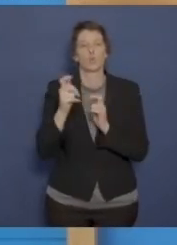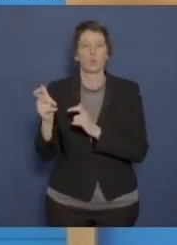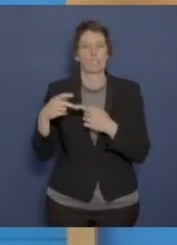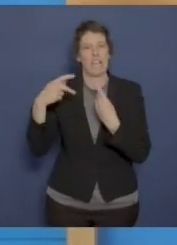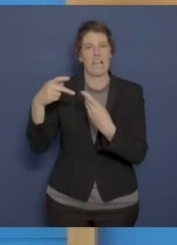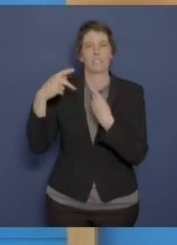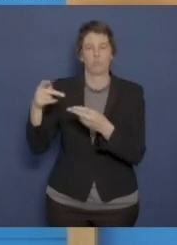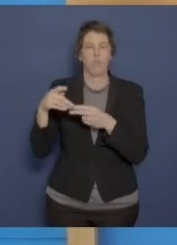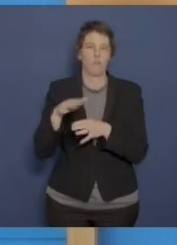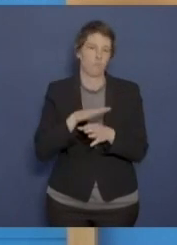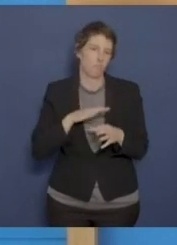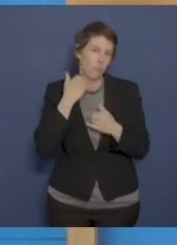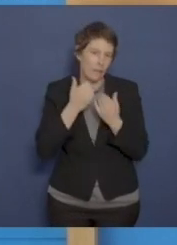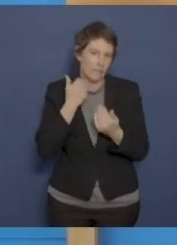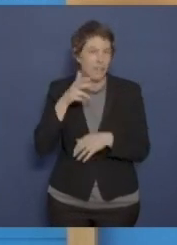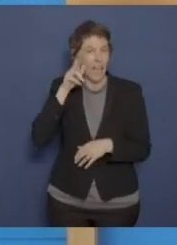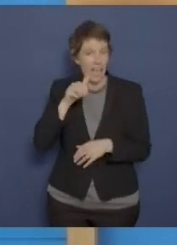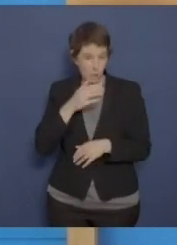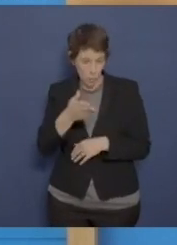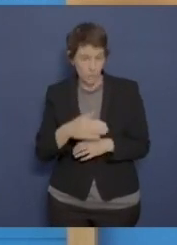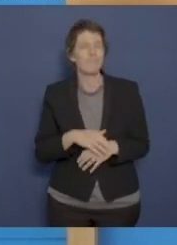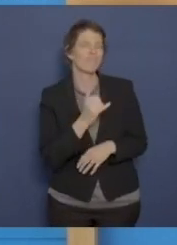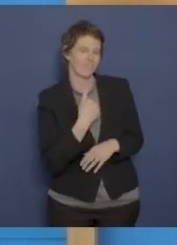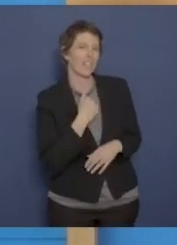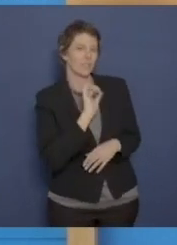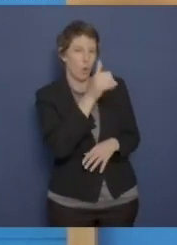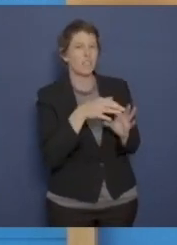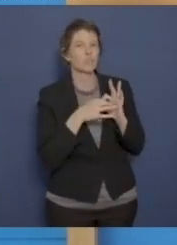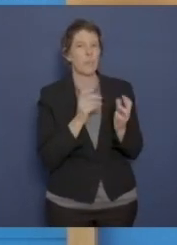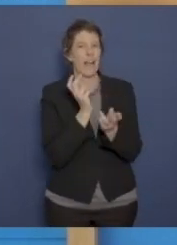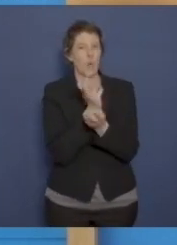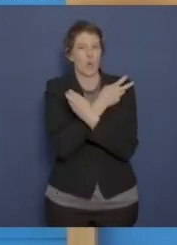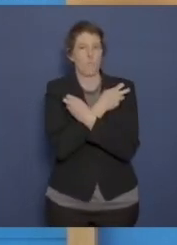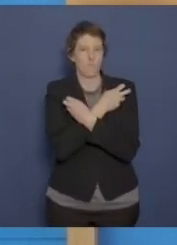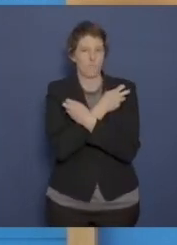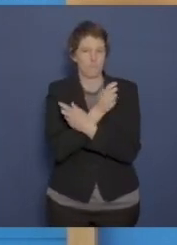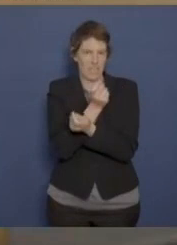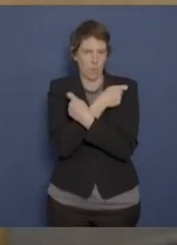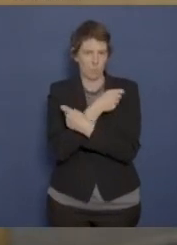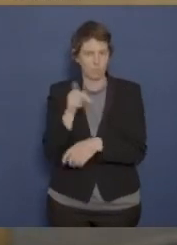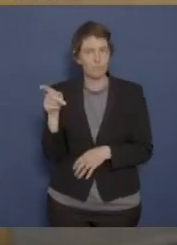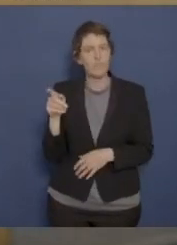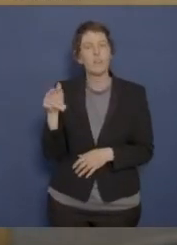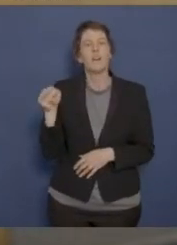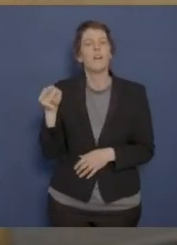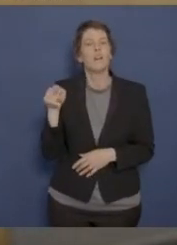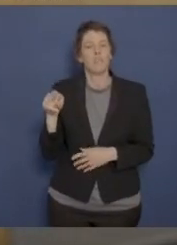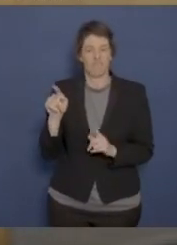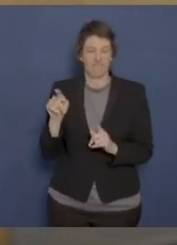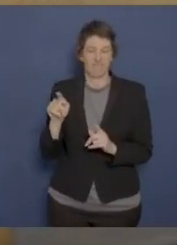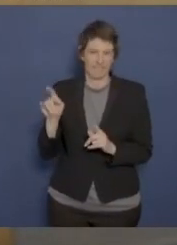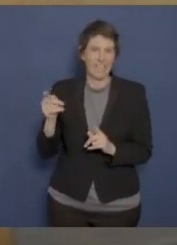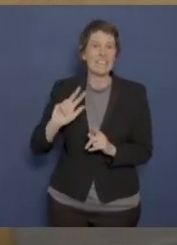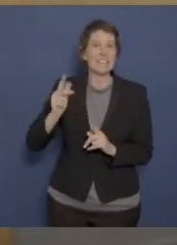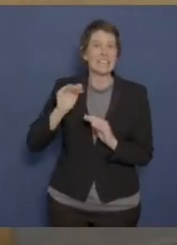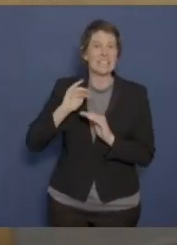Wortmeldung zuerst von Herrn Jung. Ja, ich noch mal zu Ägypten. Das ist ja der größte Empfänger der